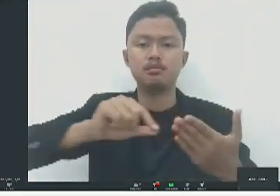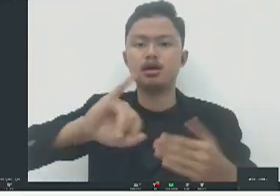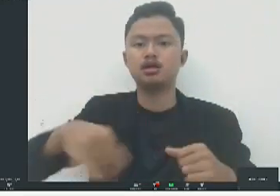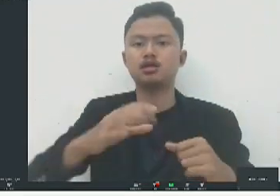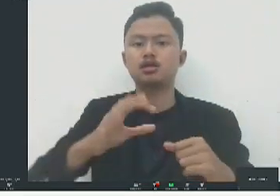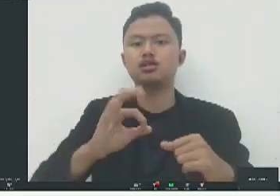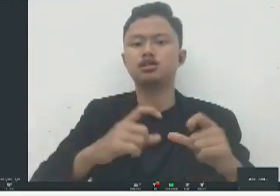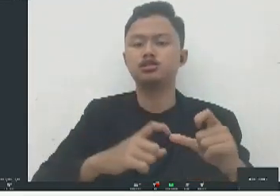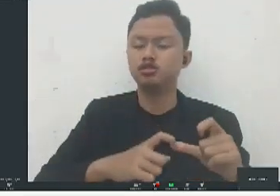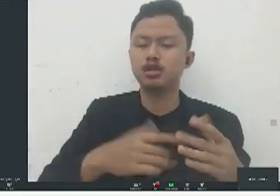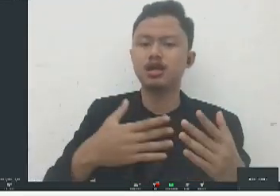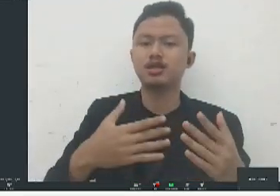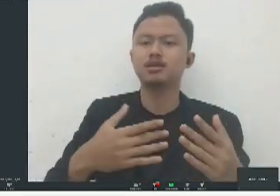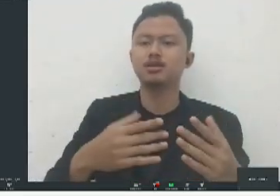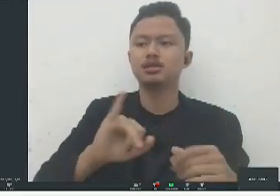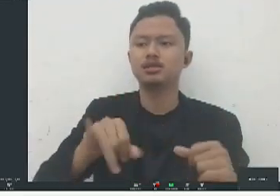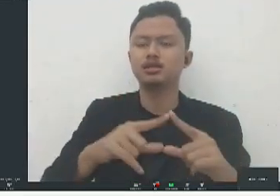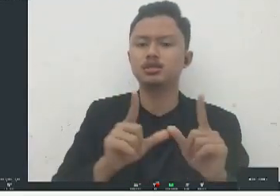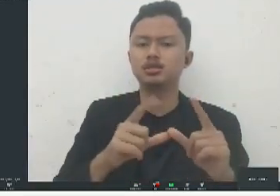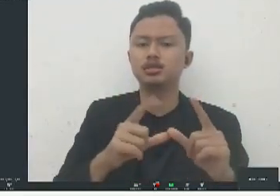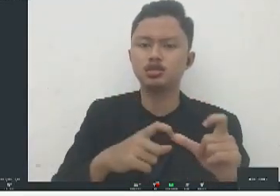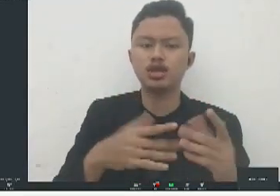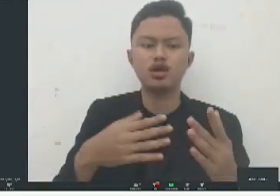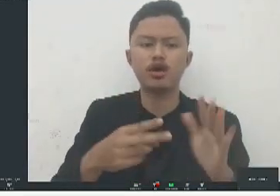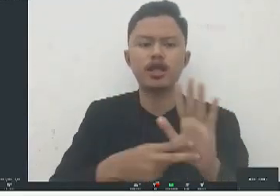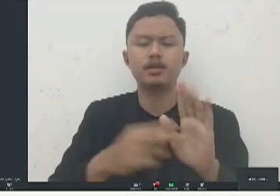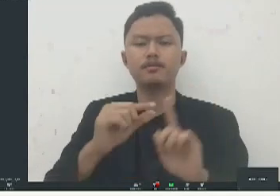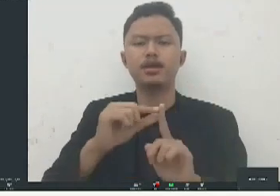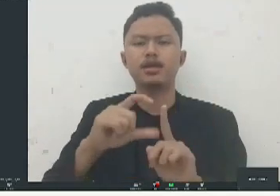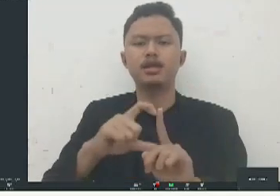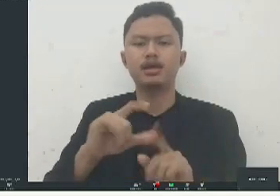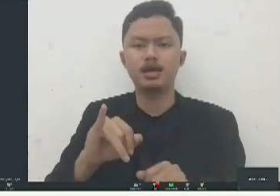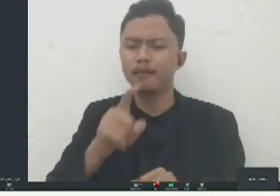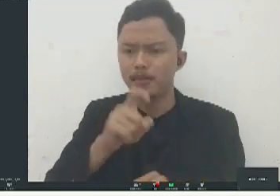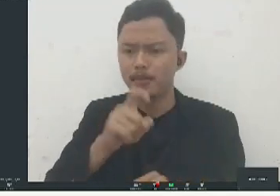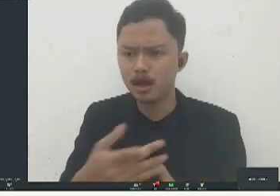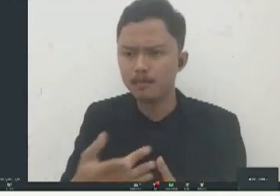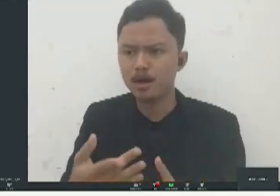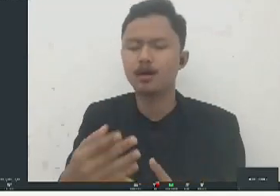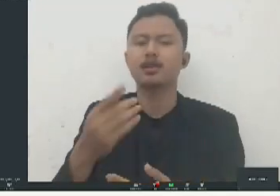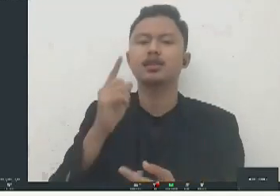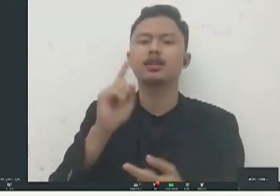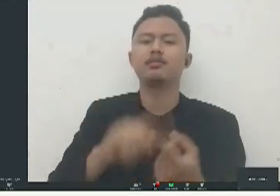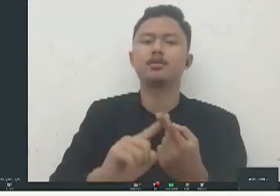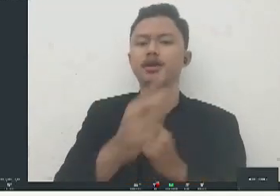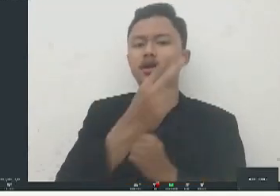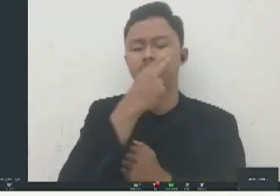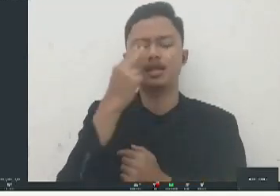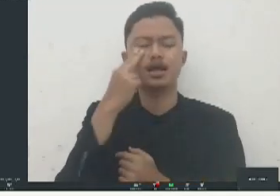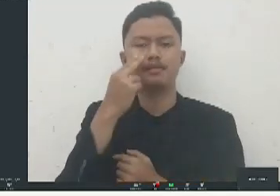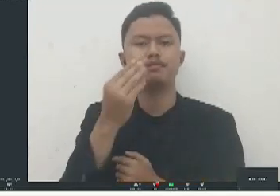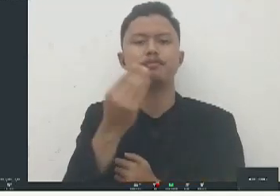dipakai seperti itu jadi gunakan yang memang familiar digunakan oleh teman-teman lalu juga